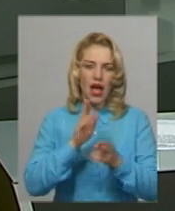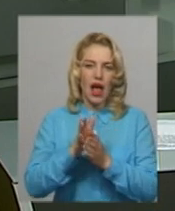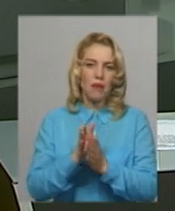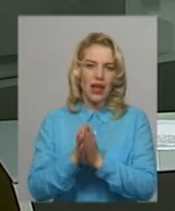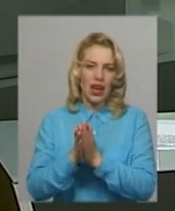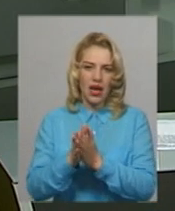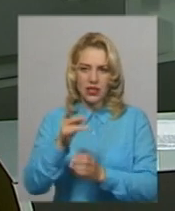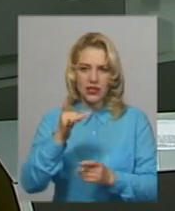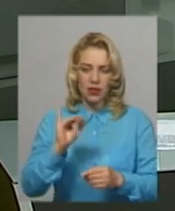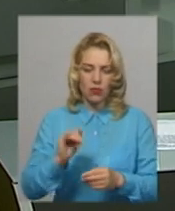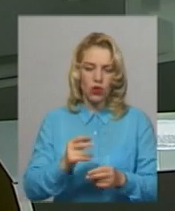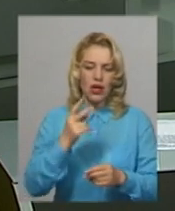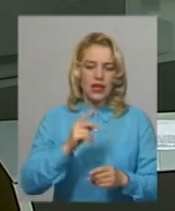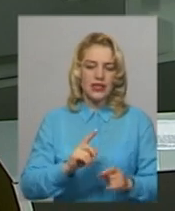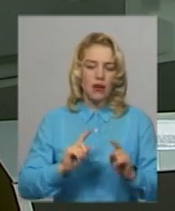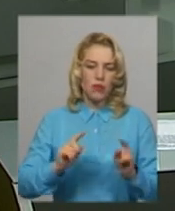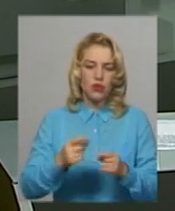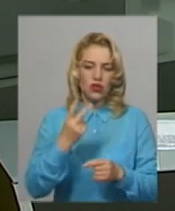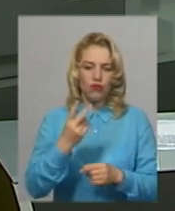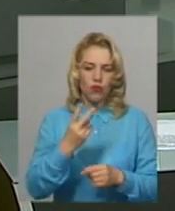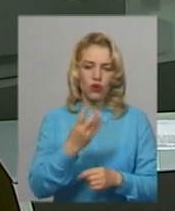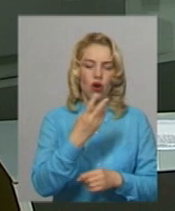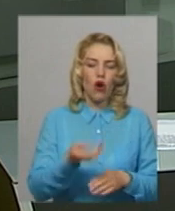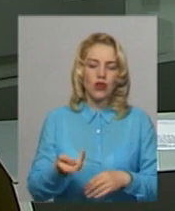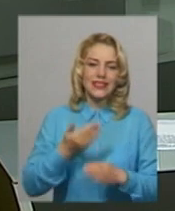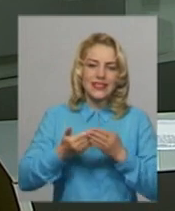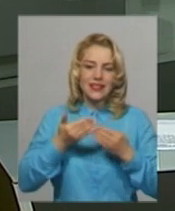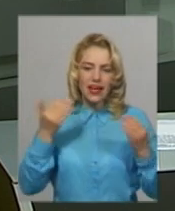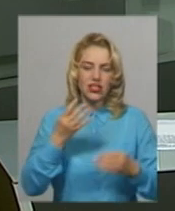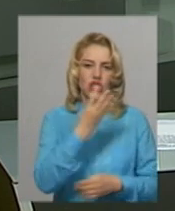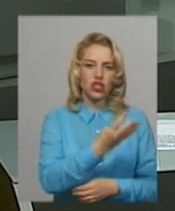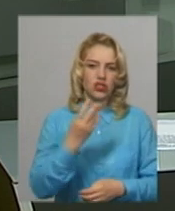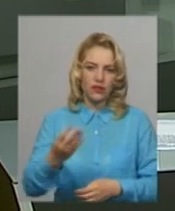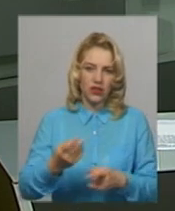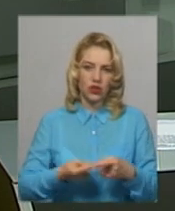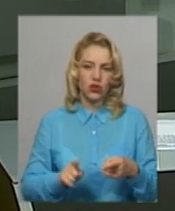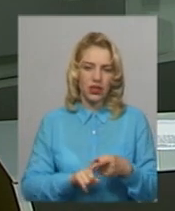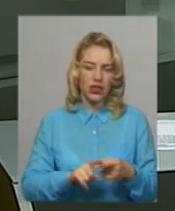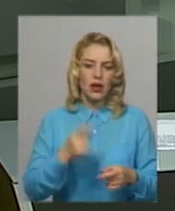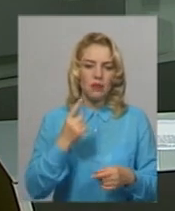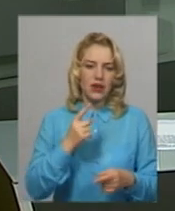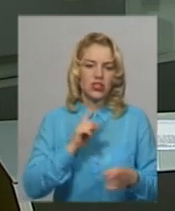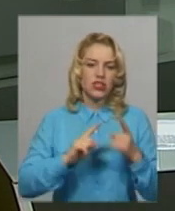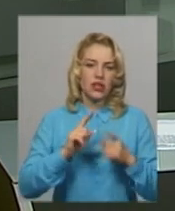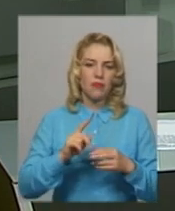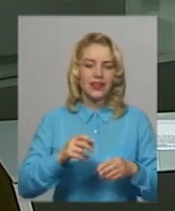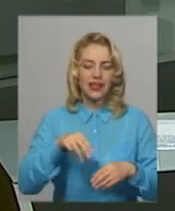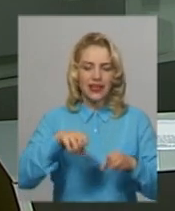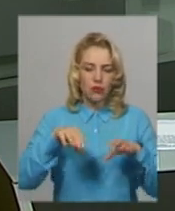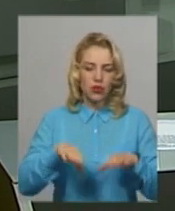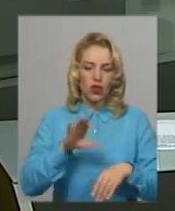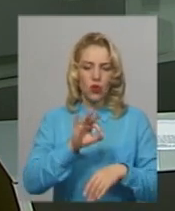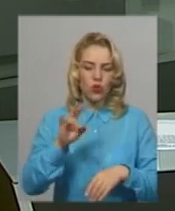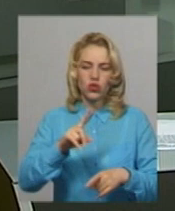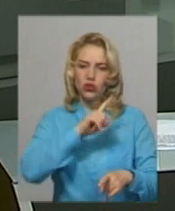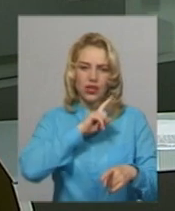запобіжного заходу для двох останніх четвірок військовополонених. Це перші засідання після постанови трибуналу ООН щодо негайного